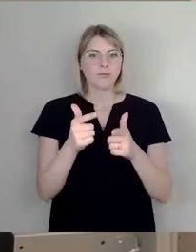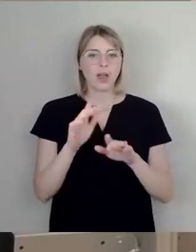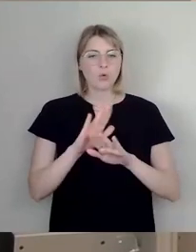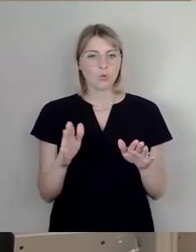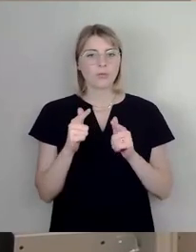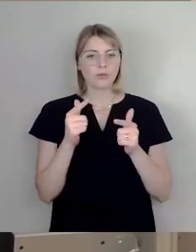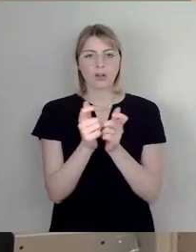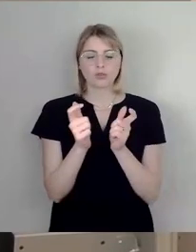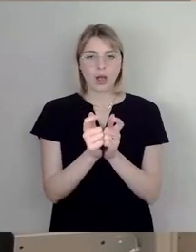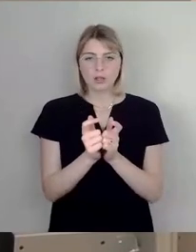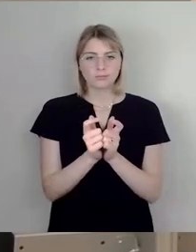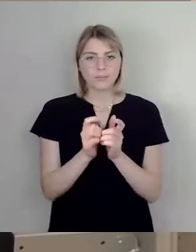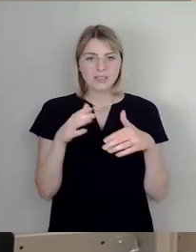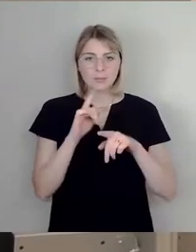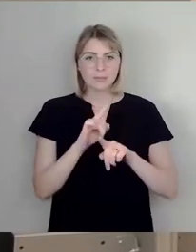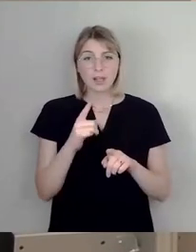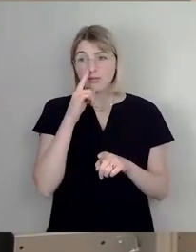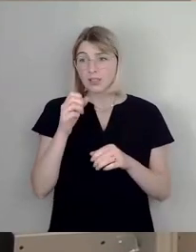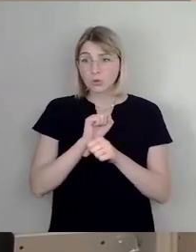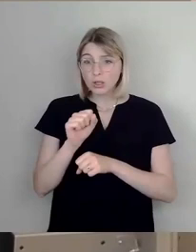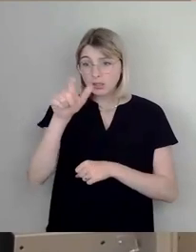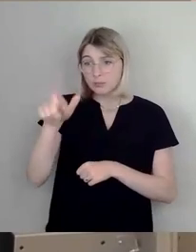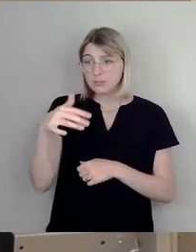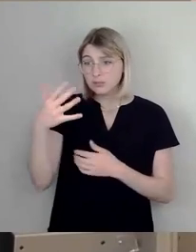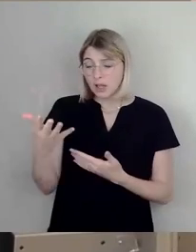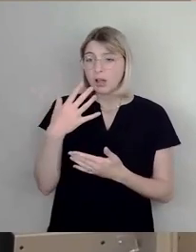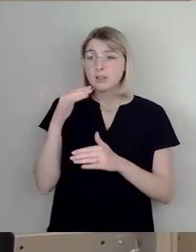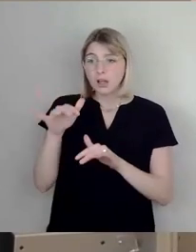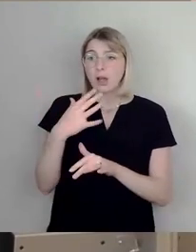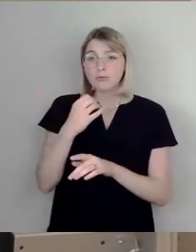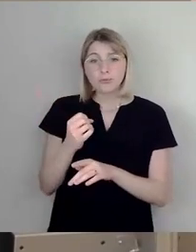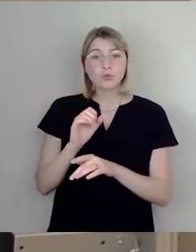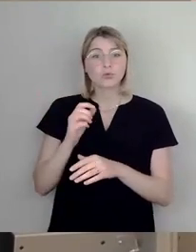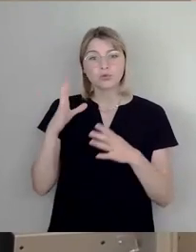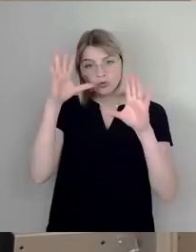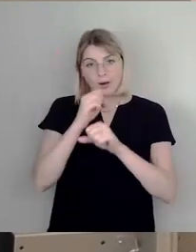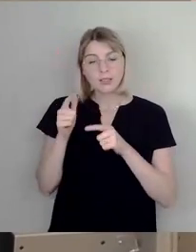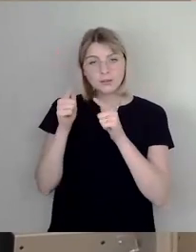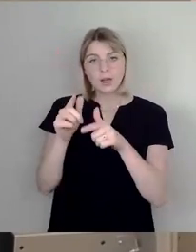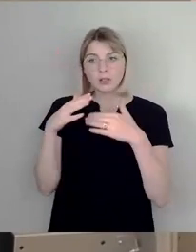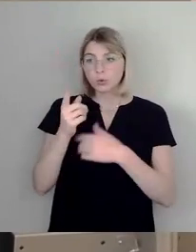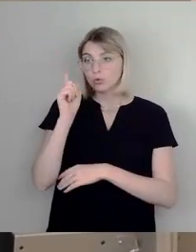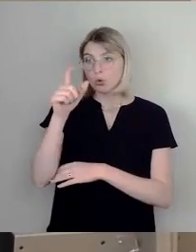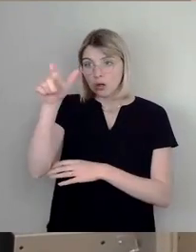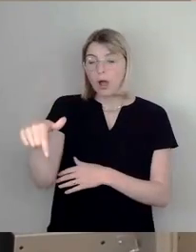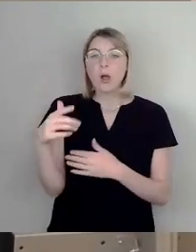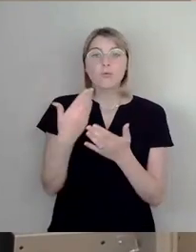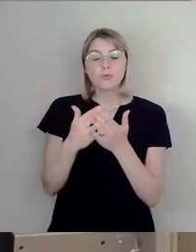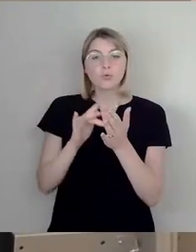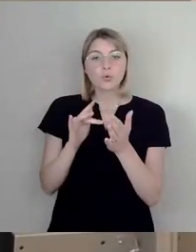Ja, dann muss man aber auch irgendwo mal mit einer wirksamen Drohung dahin kommen. Dann ist es mal in. Irgendwo brauche ich dann mal